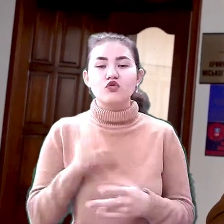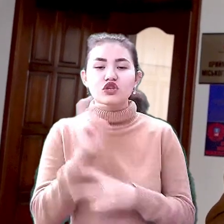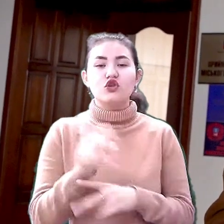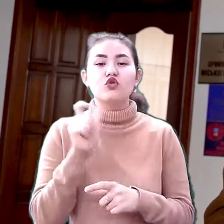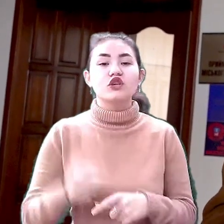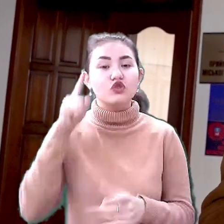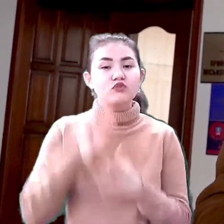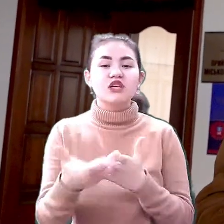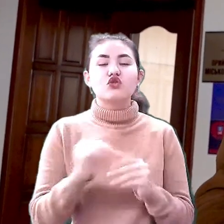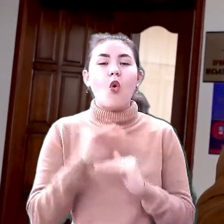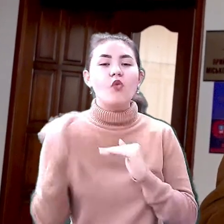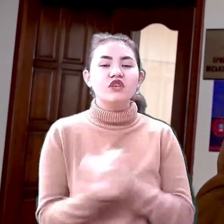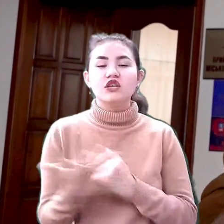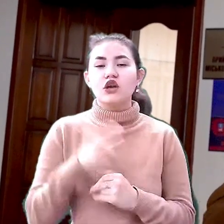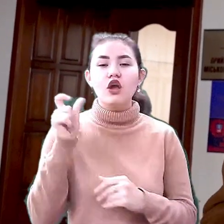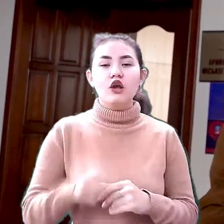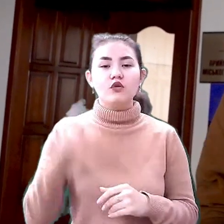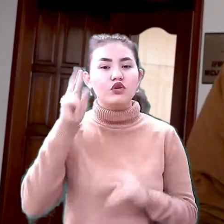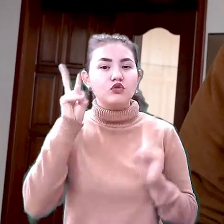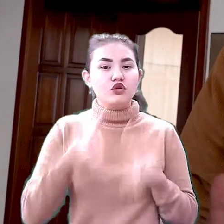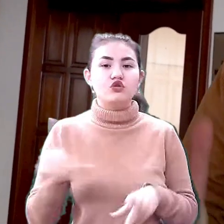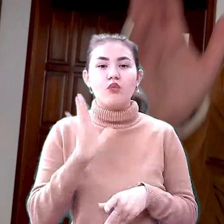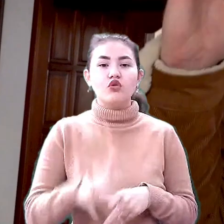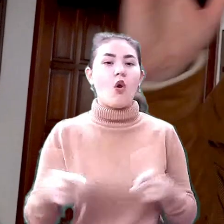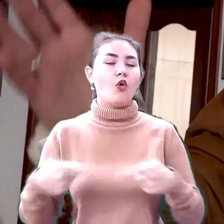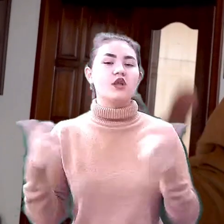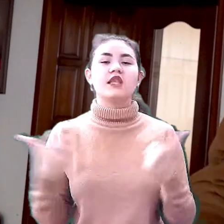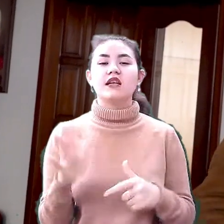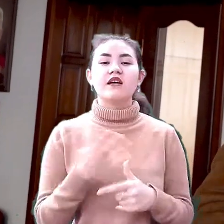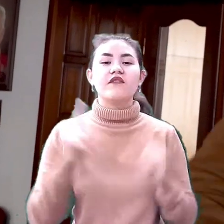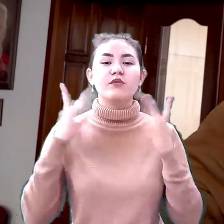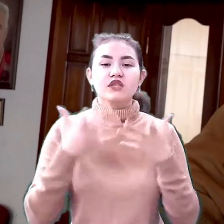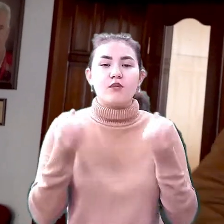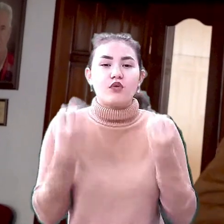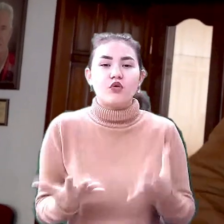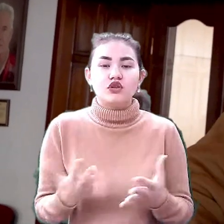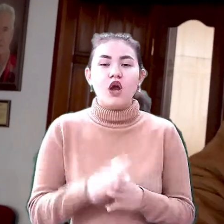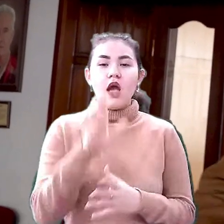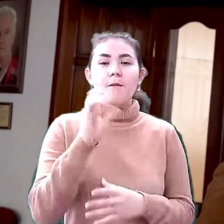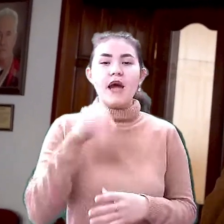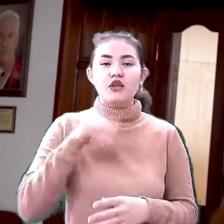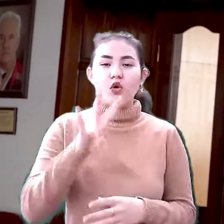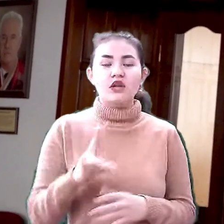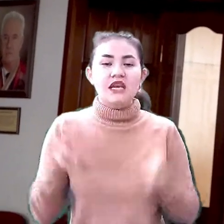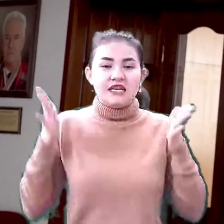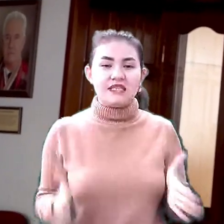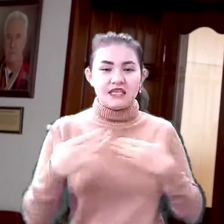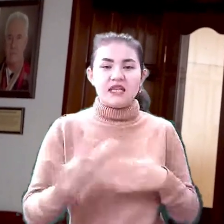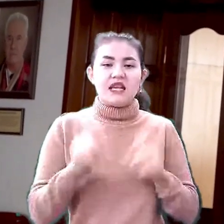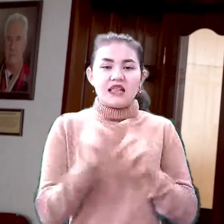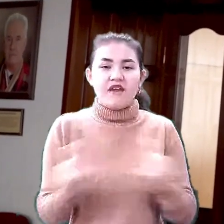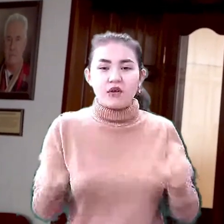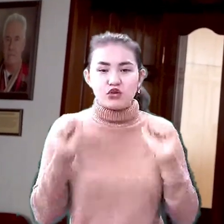сховище. Тому що деякі люди йдуть і вони очікують, що це буде готель. В деяких випадках це просто голі бетонні стіни, піддони або лавки, на яких можна пересидіти,